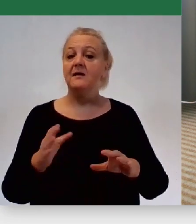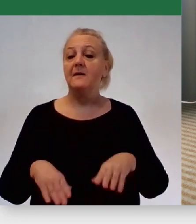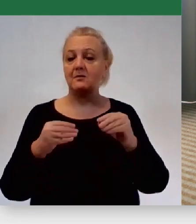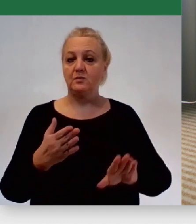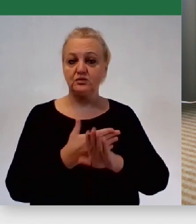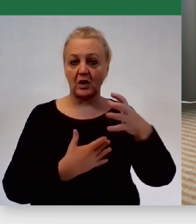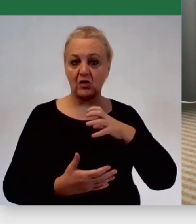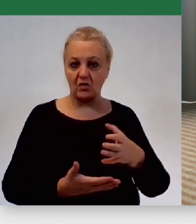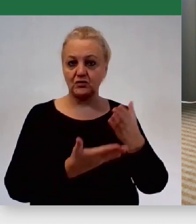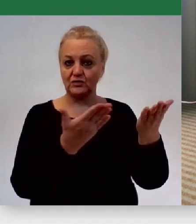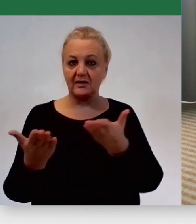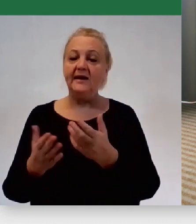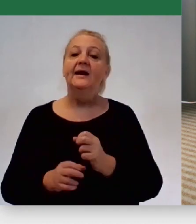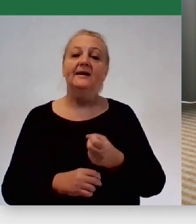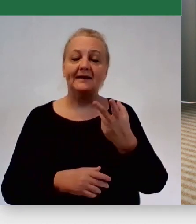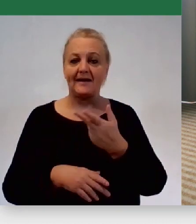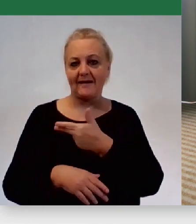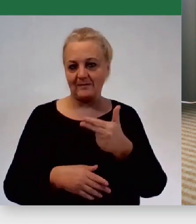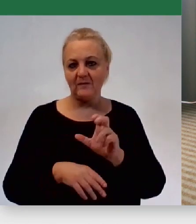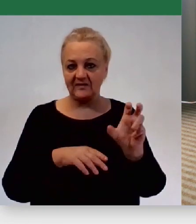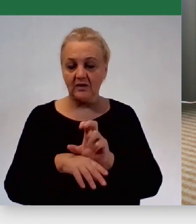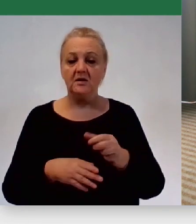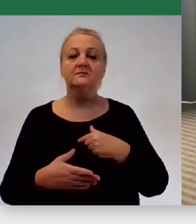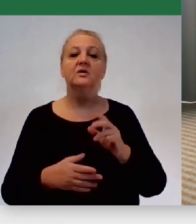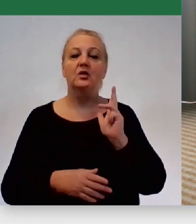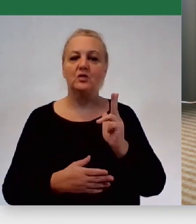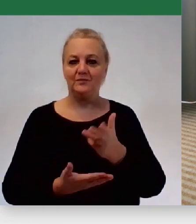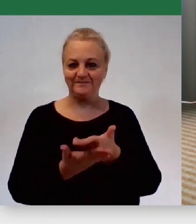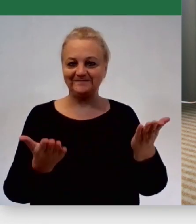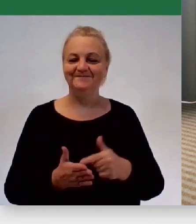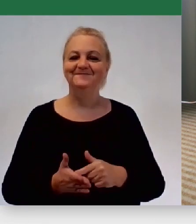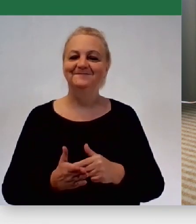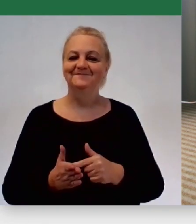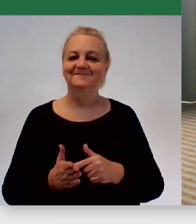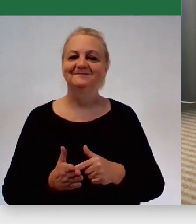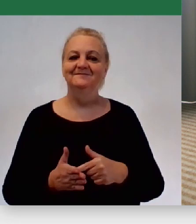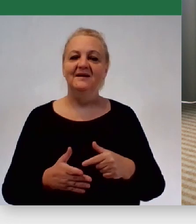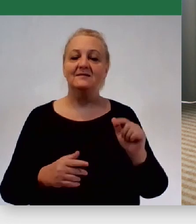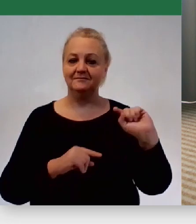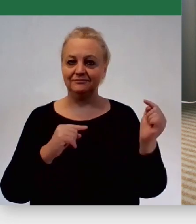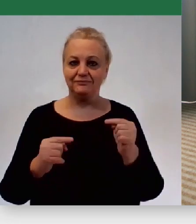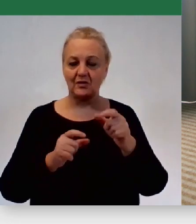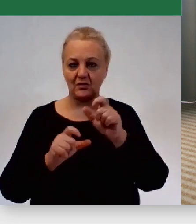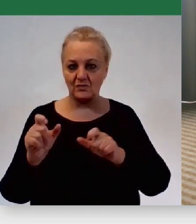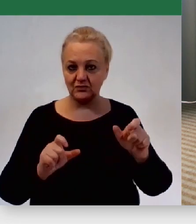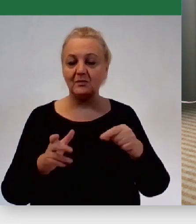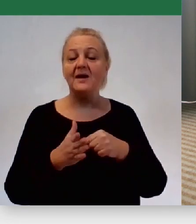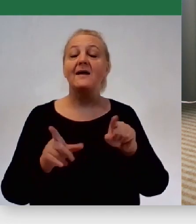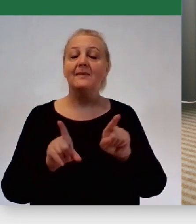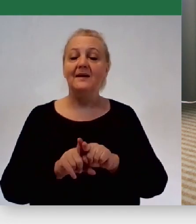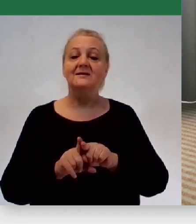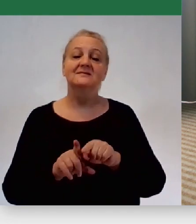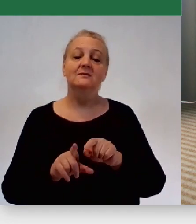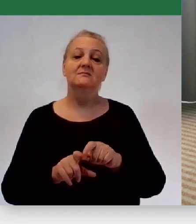i kilka uwag technicznych. Skład mamy zarówno po stronie tutaj panelu, ale też uczestników i uczestniczek całego